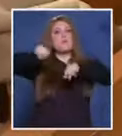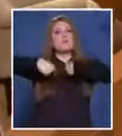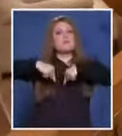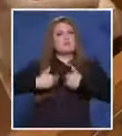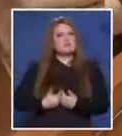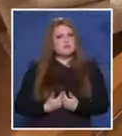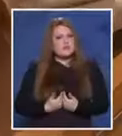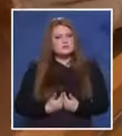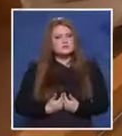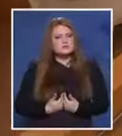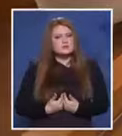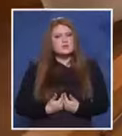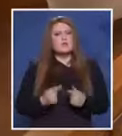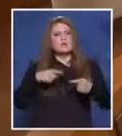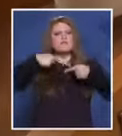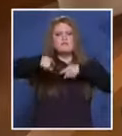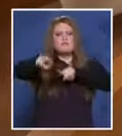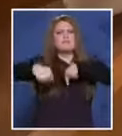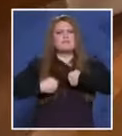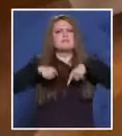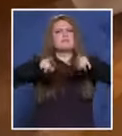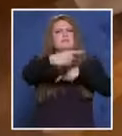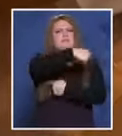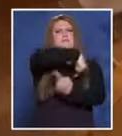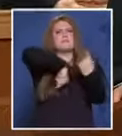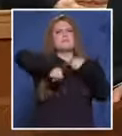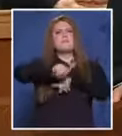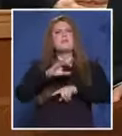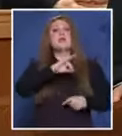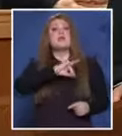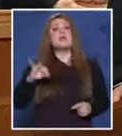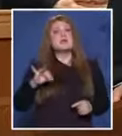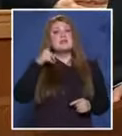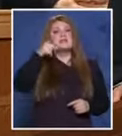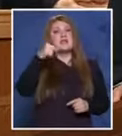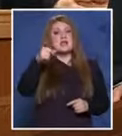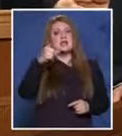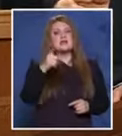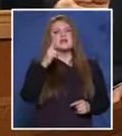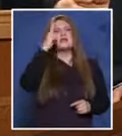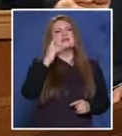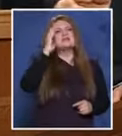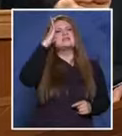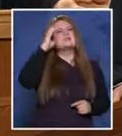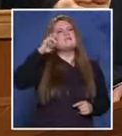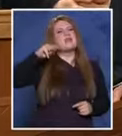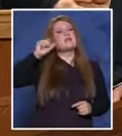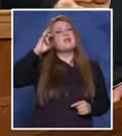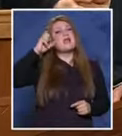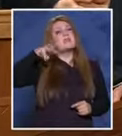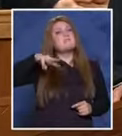стига, че... Ту взаимне обвинения, някакъв раздор се стига, реално погледа. Тази цвета на Митява, която извика